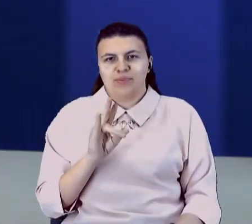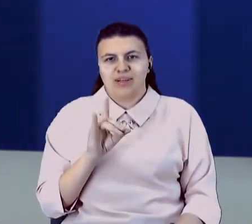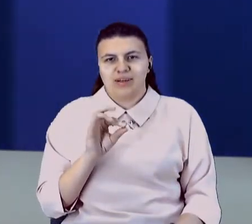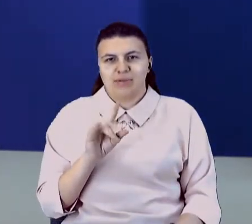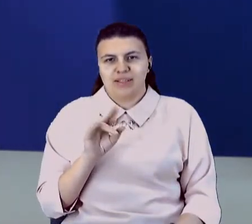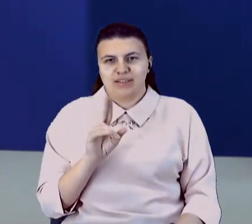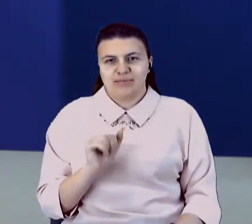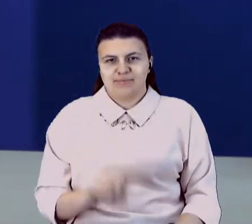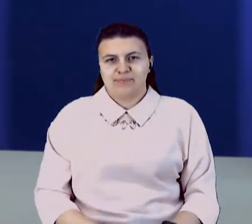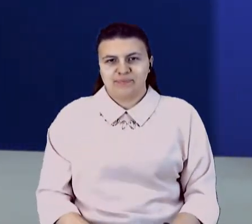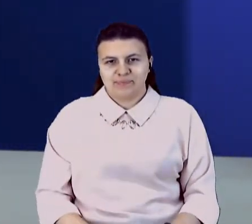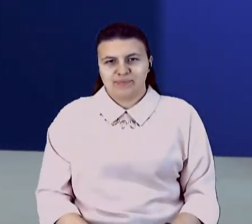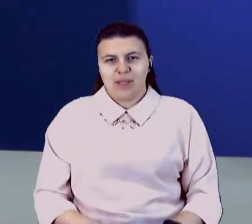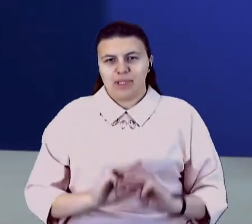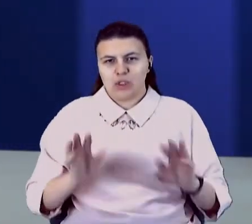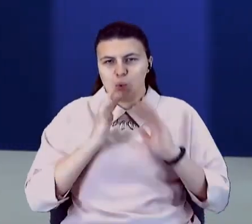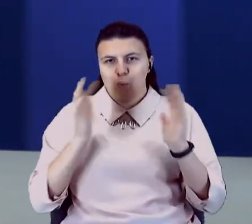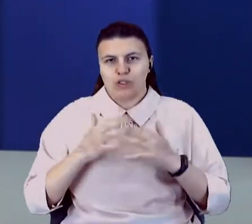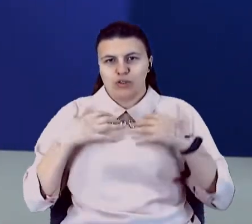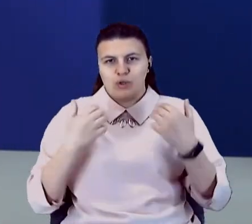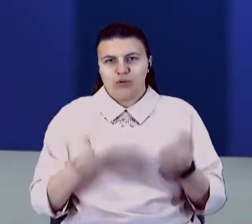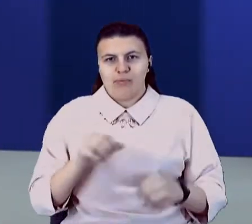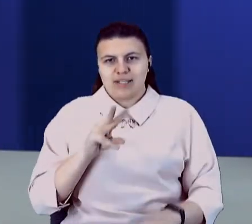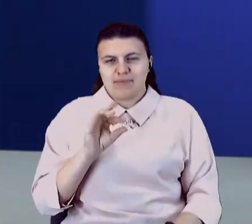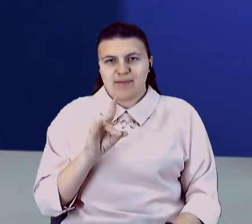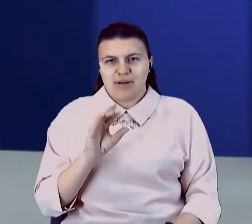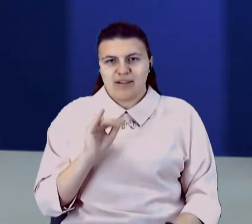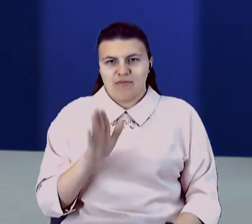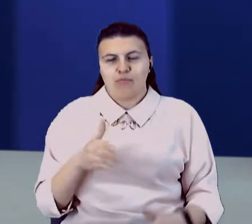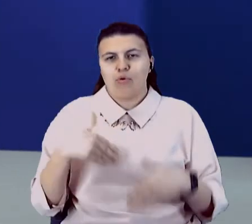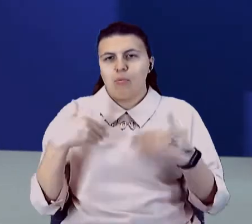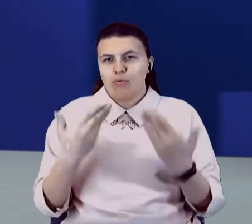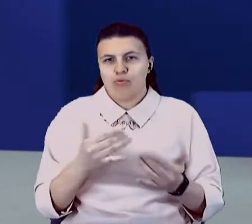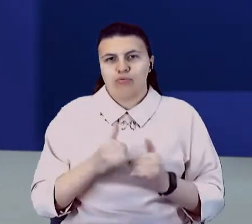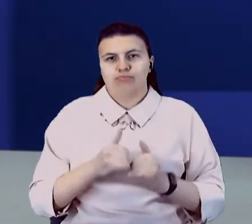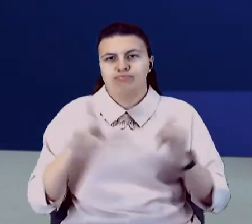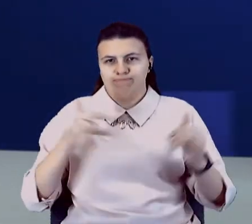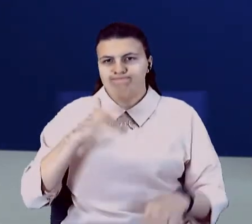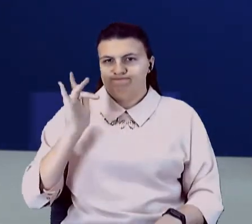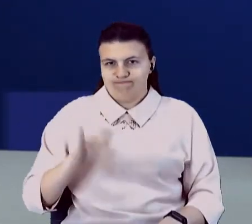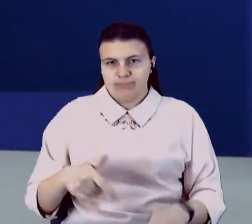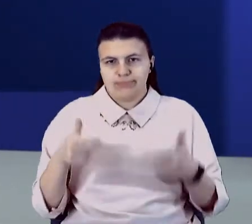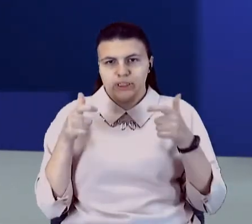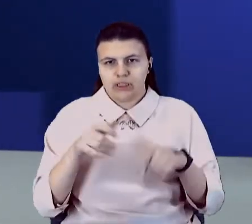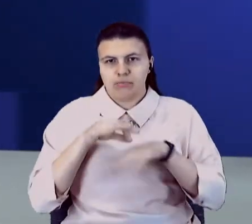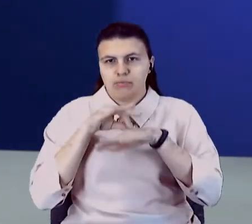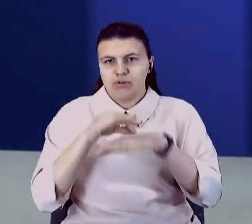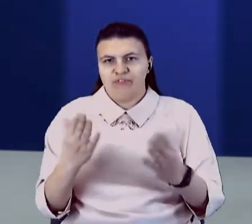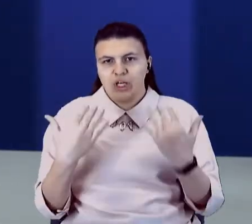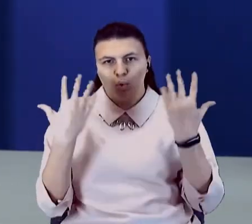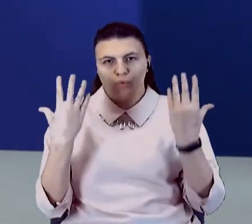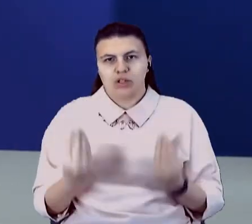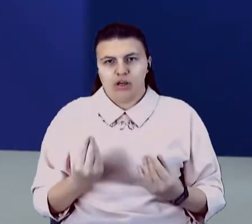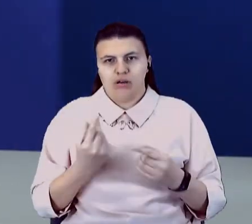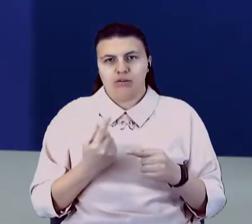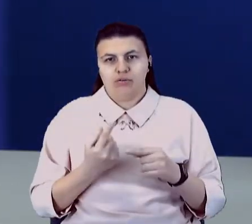Міністр охорони здоров'я Максим Степанов пропонує посилити карантинні заходи і запровадити карантин вихідні. Принаймні з